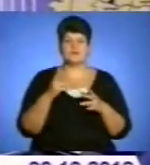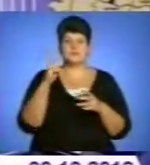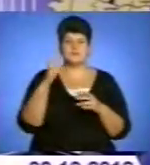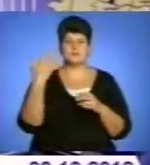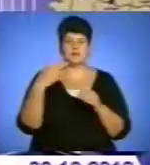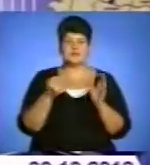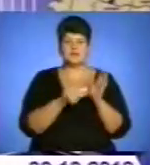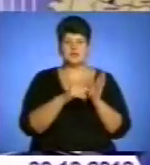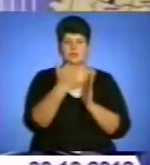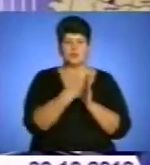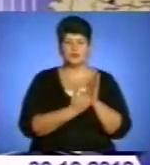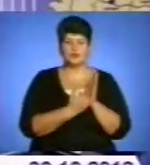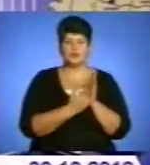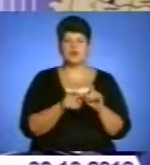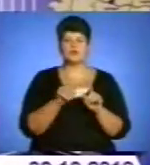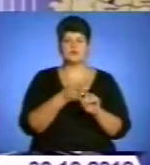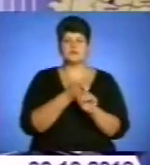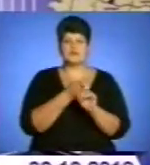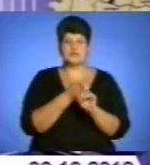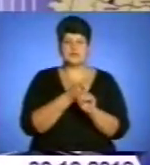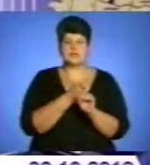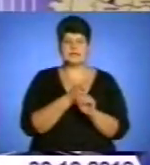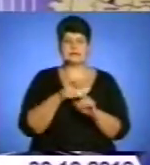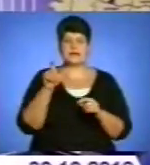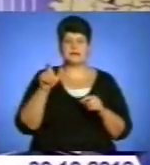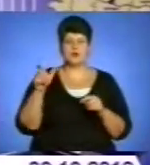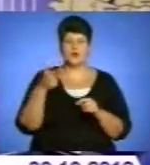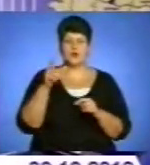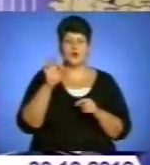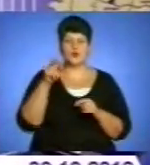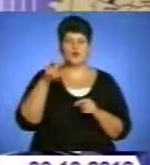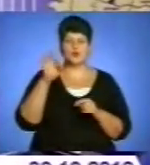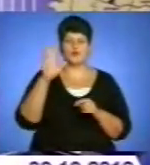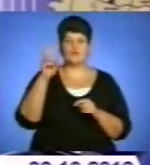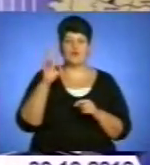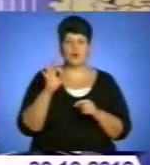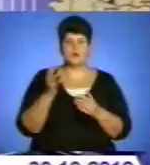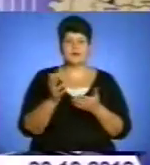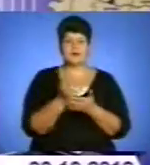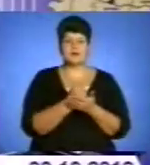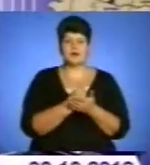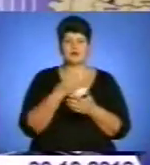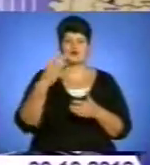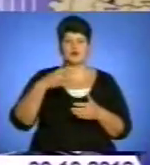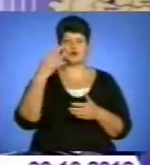протоколів. Стосовно кандидатів, Головко на даний момент набирає 44